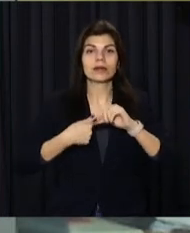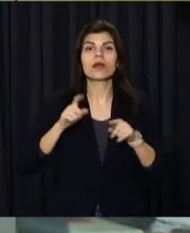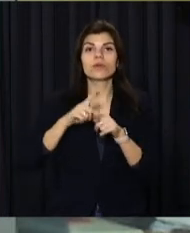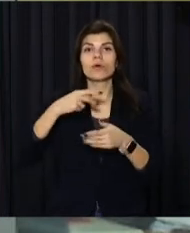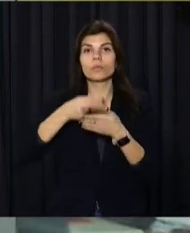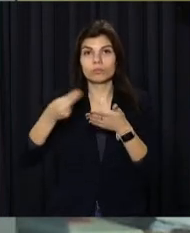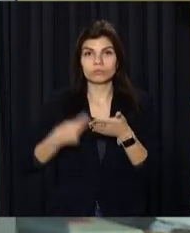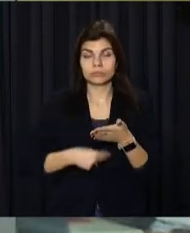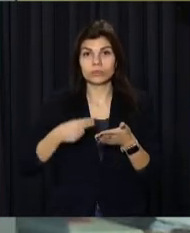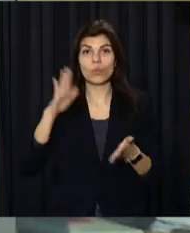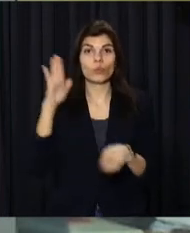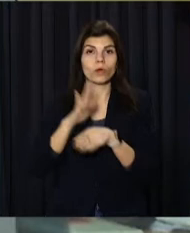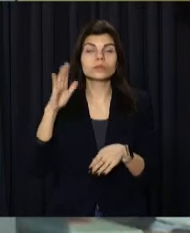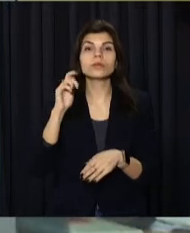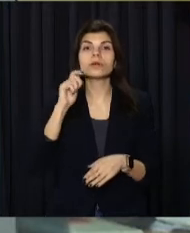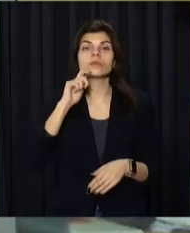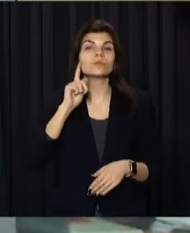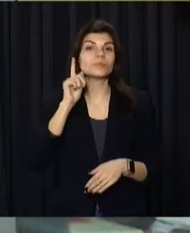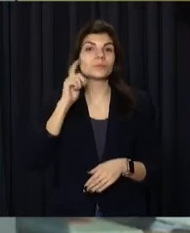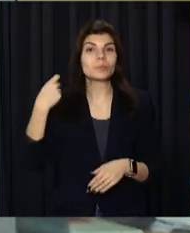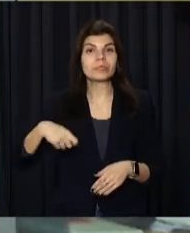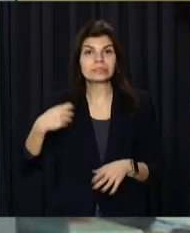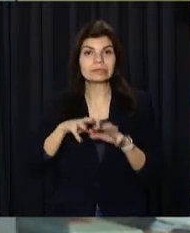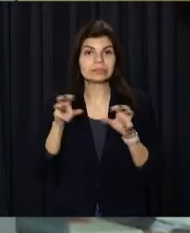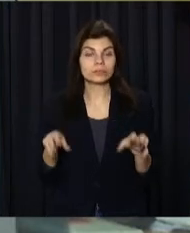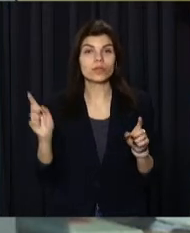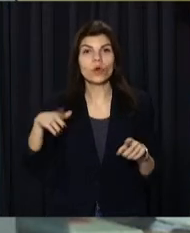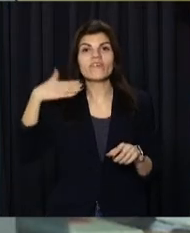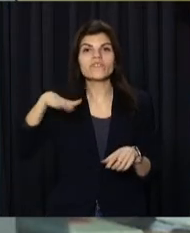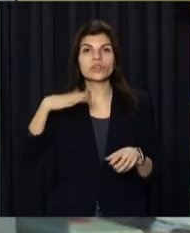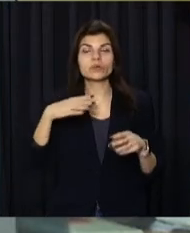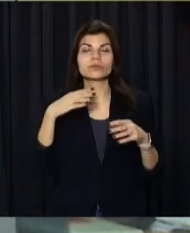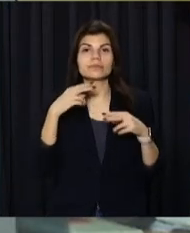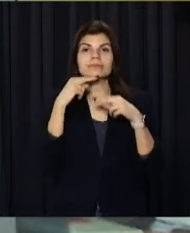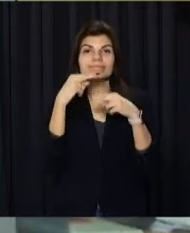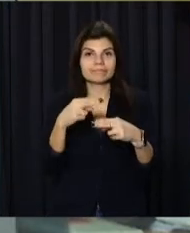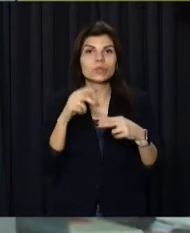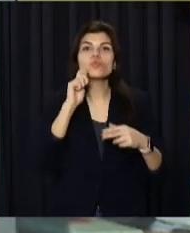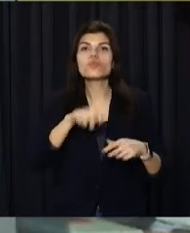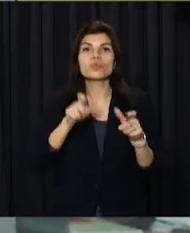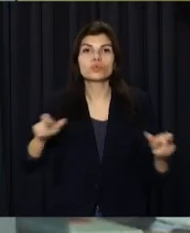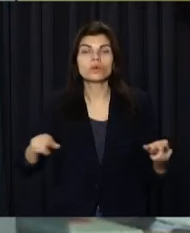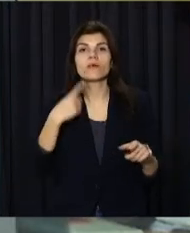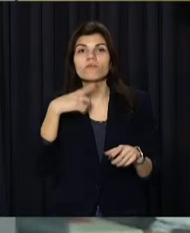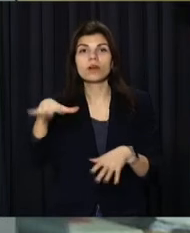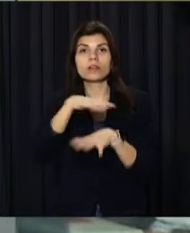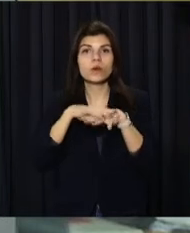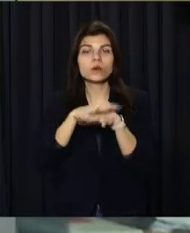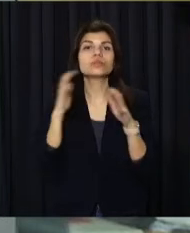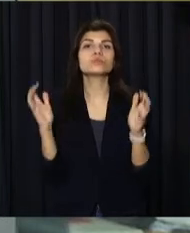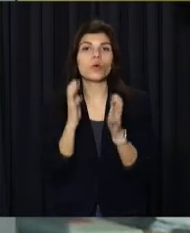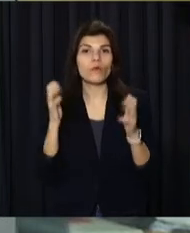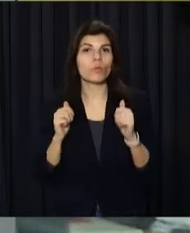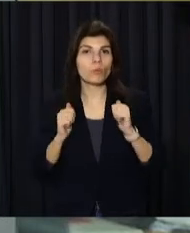підписав президент. Також Володимир Зеленський записав відеозвернення до українців. Він закликав народ зберігати